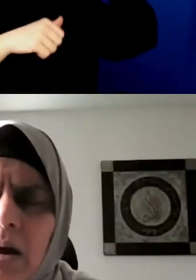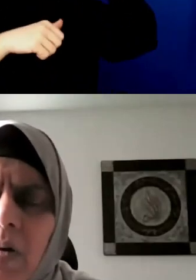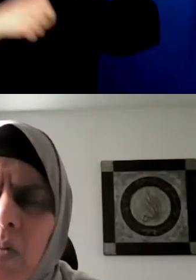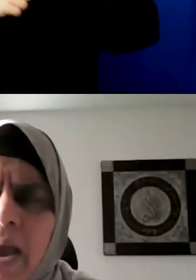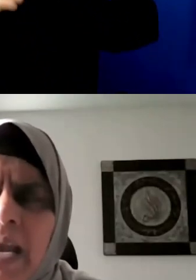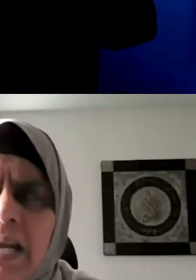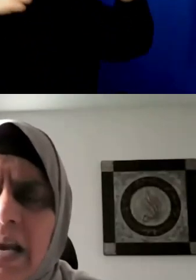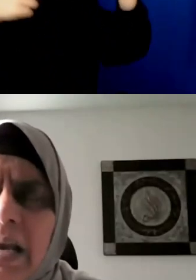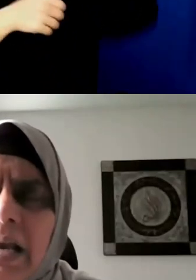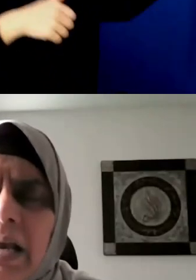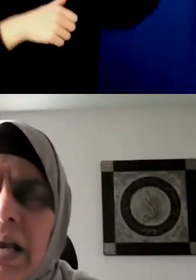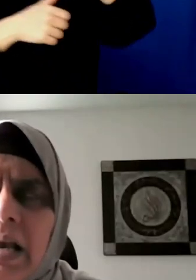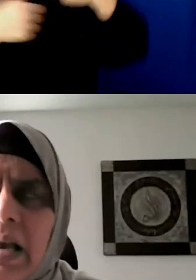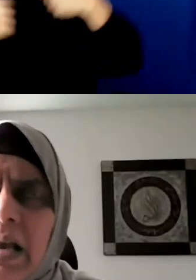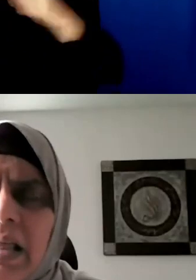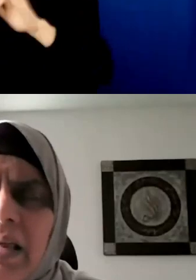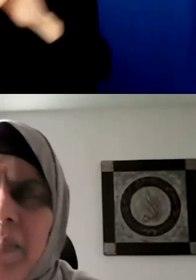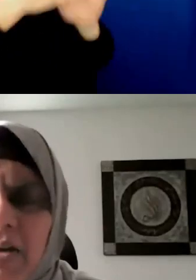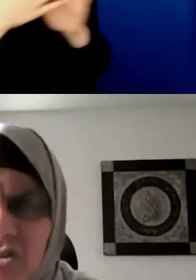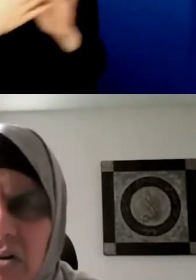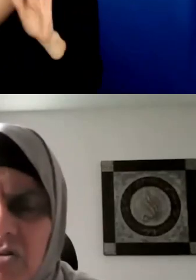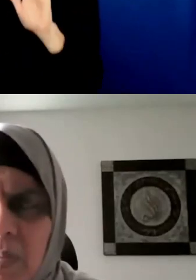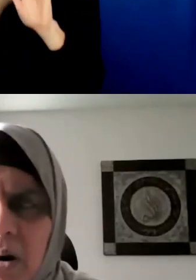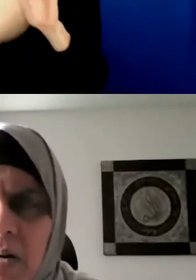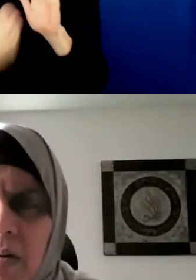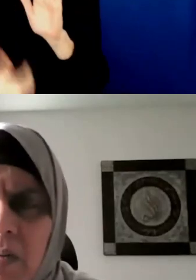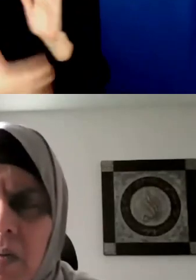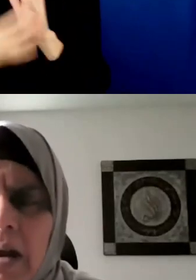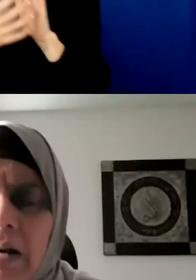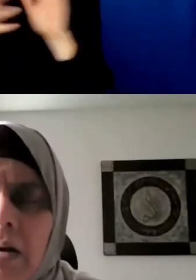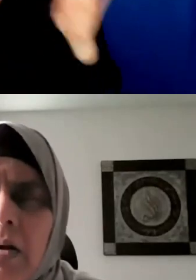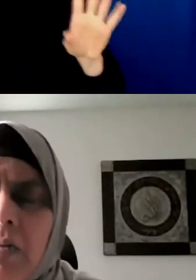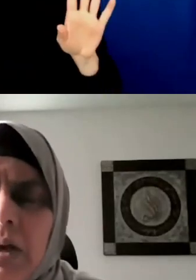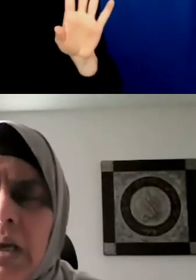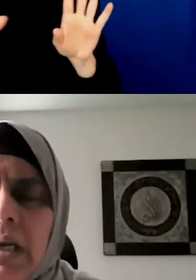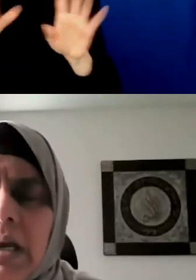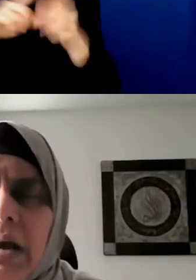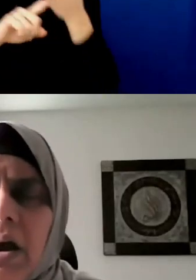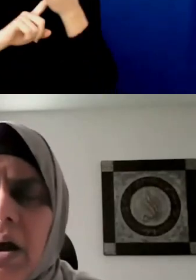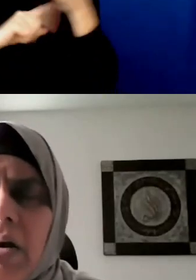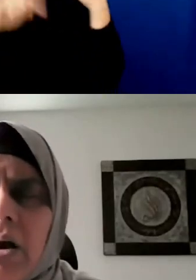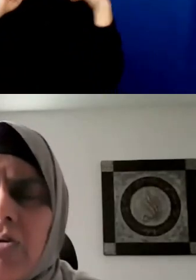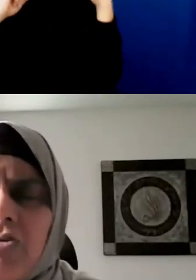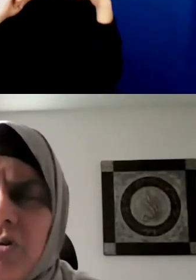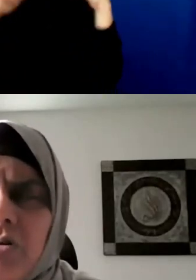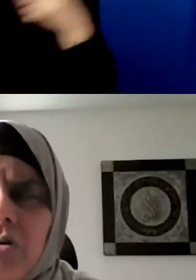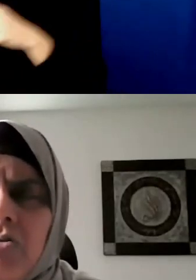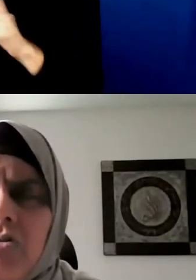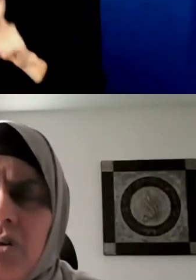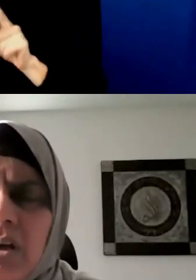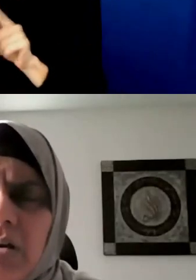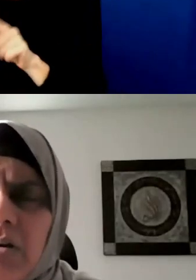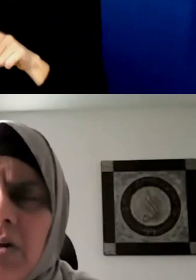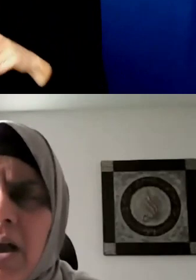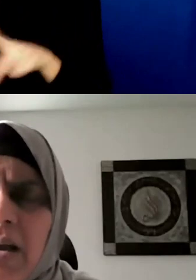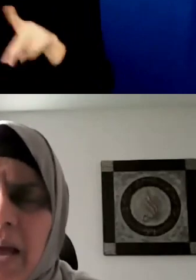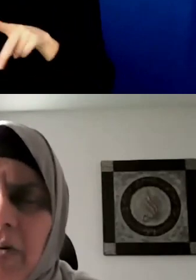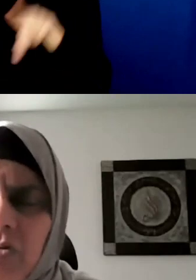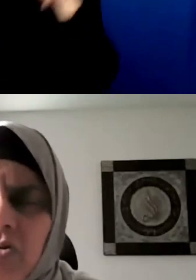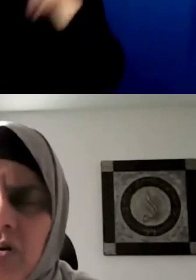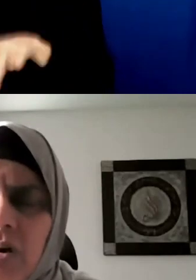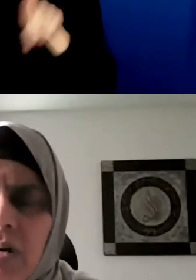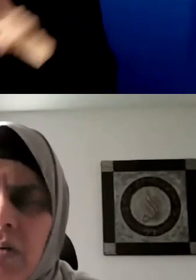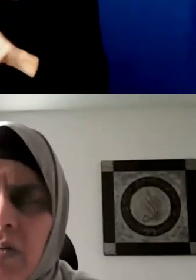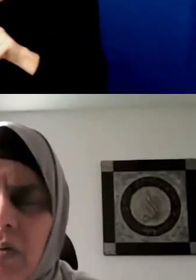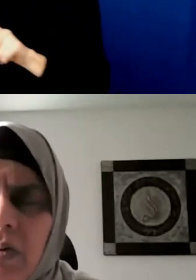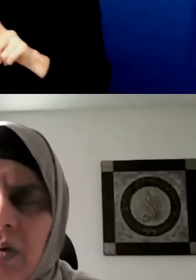pauvreté, pardon, la prestation pour les personnes vivant en situation de handicap.